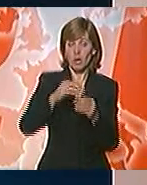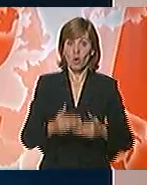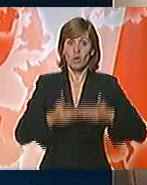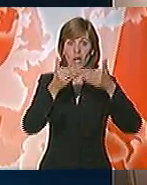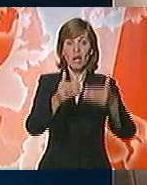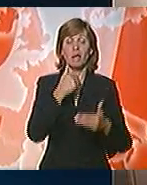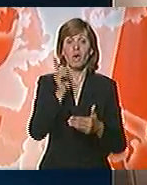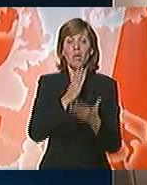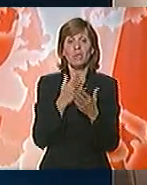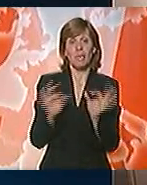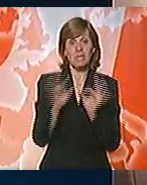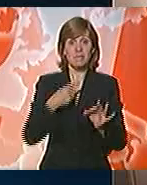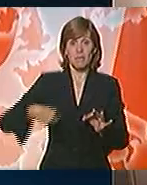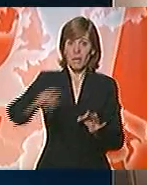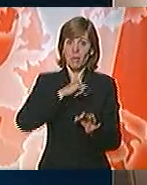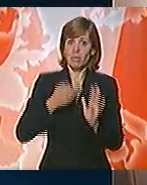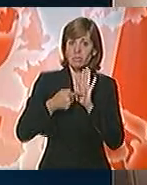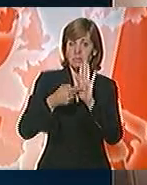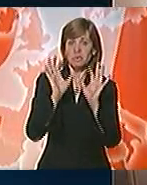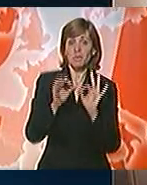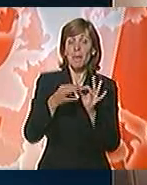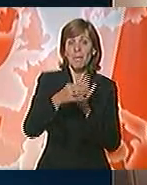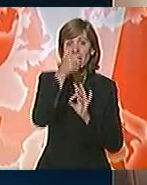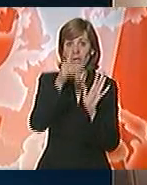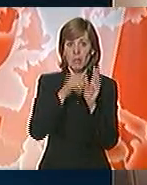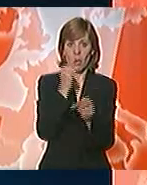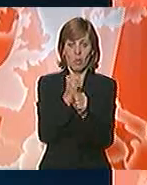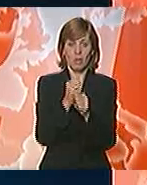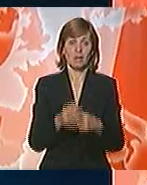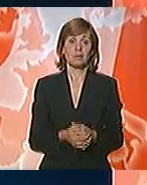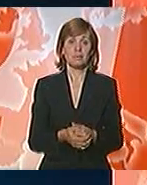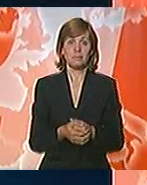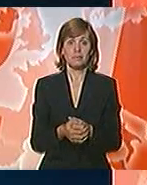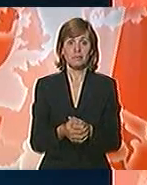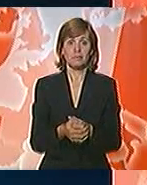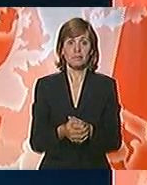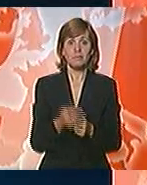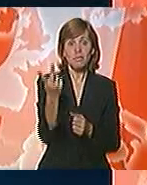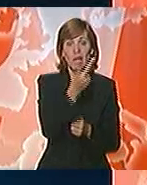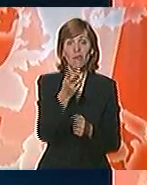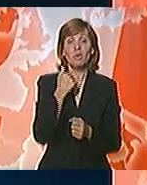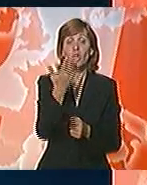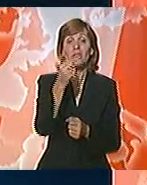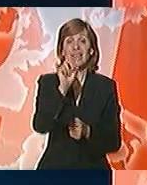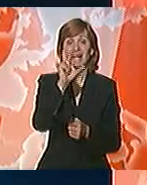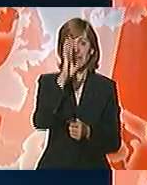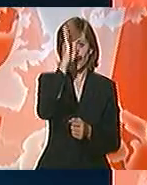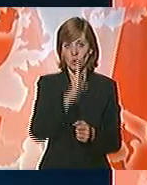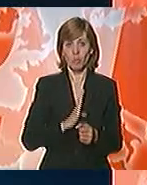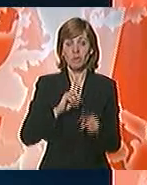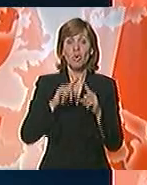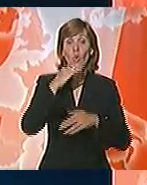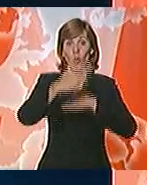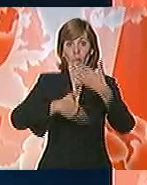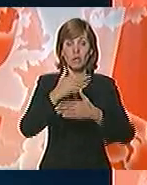ukoliko ne budemo spremni da predućemo konkretne mere, smatra Jelašić. Dvojca od 13 usumlječenih za